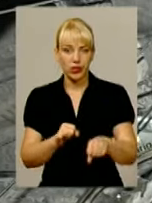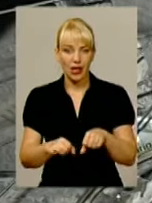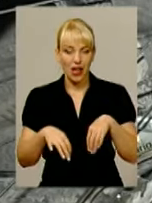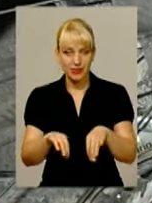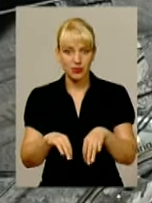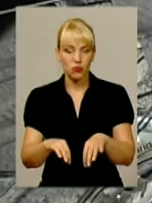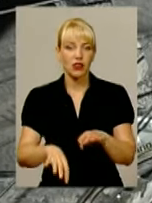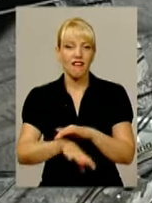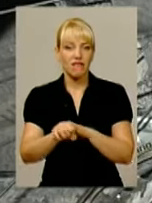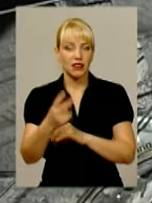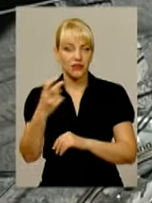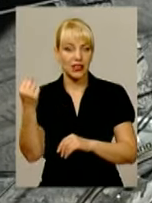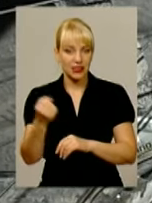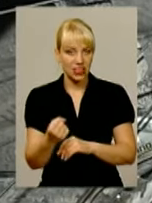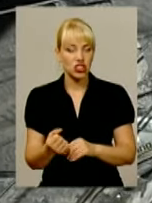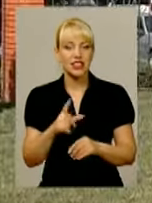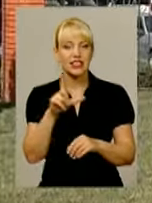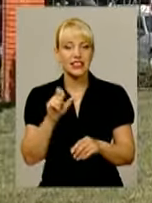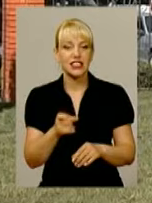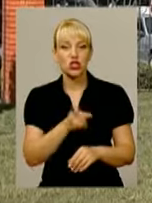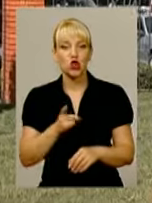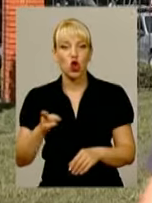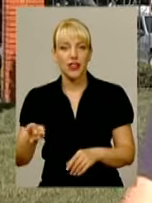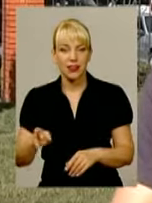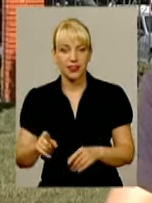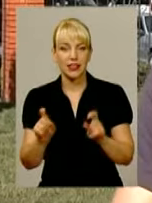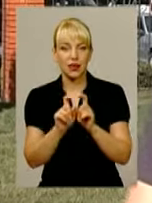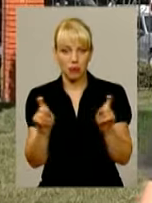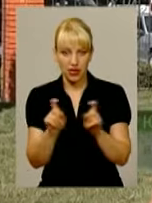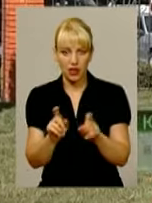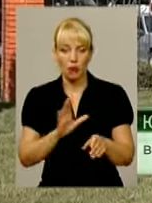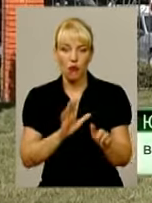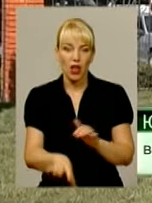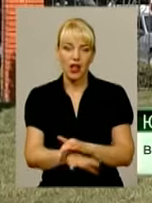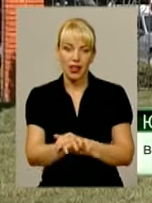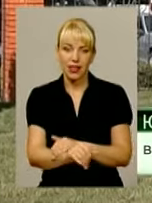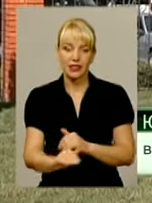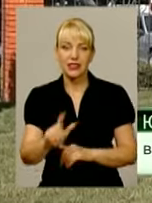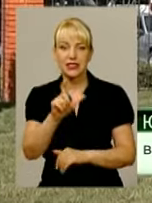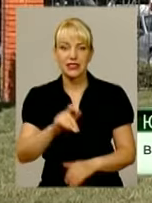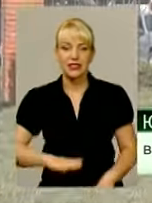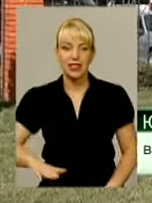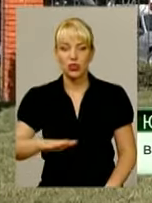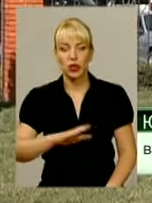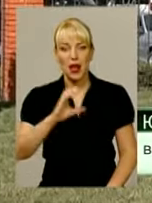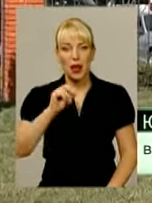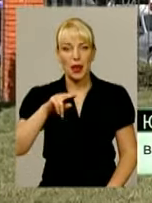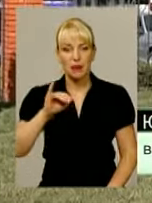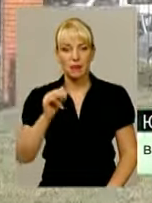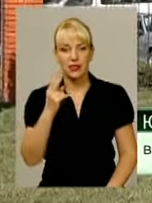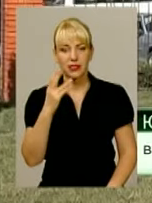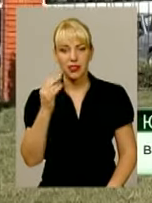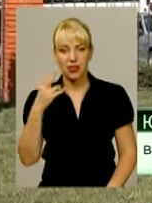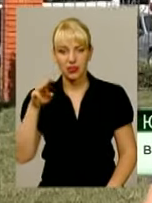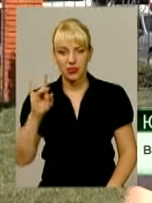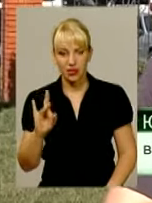викрали два тижні тому зі стоянки гіпермаркету. Був крадений з території магазину «Епіцентр» зі стоянки.